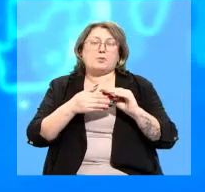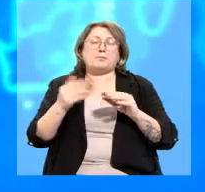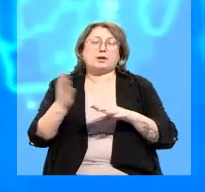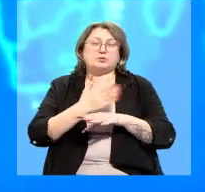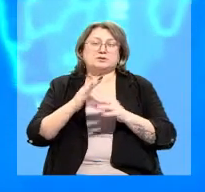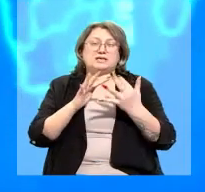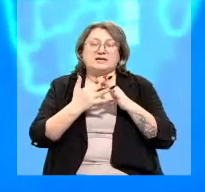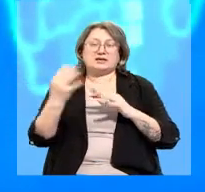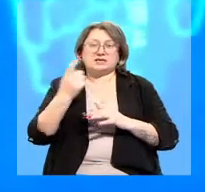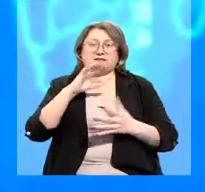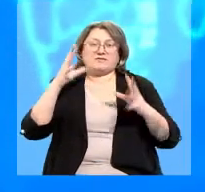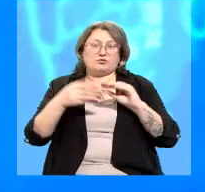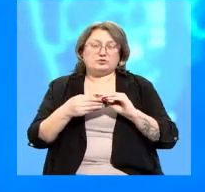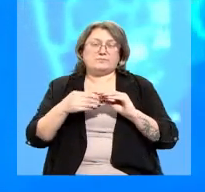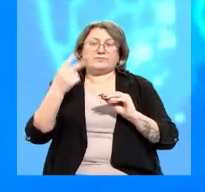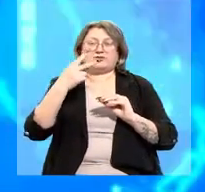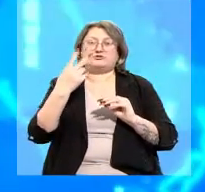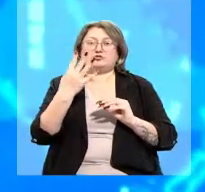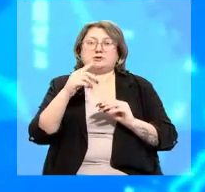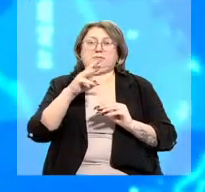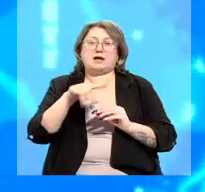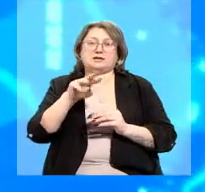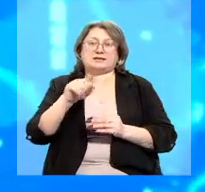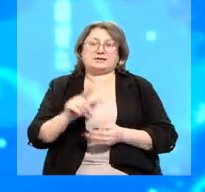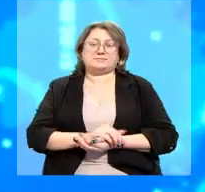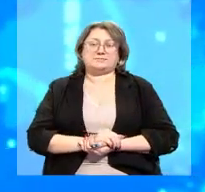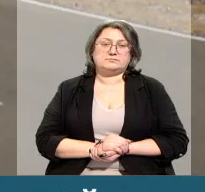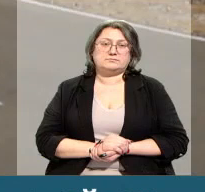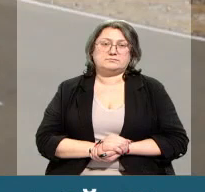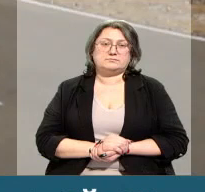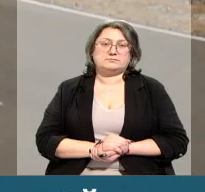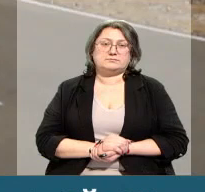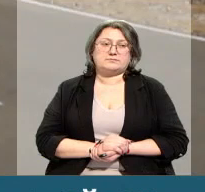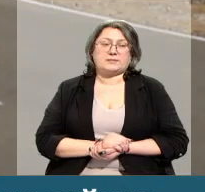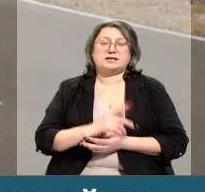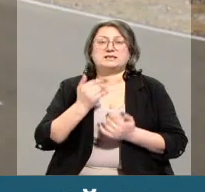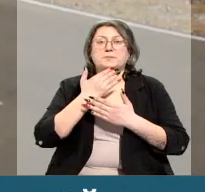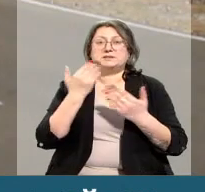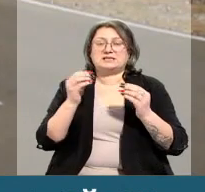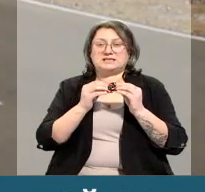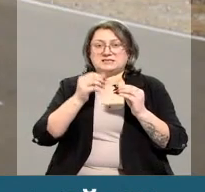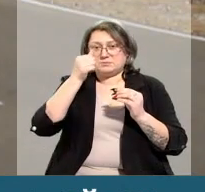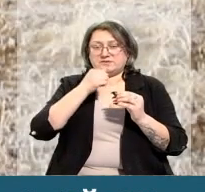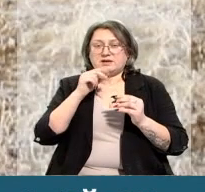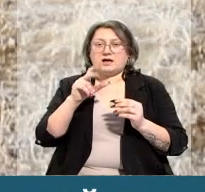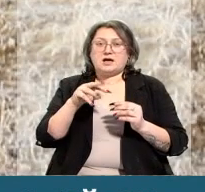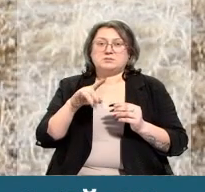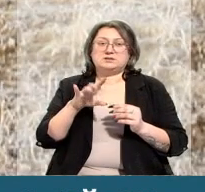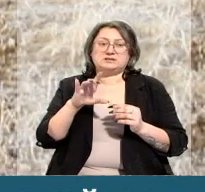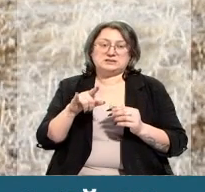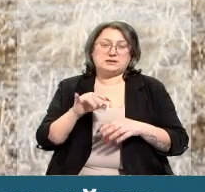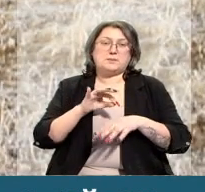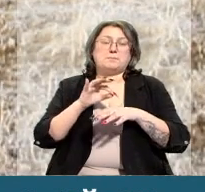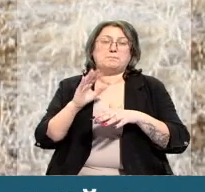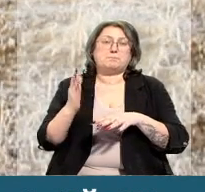продукции сельского хозяйства в целом составляет 24 миллиарда тенге. За последние 10 месяцев в Камыстинском районе